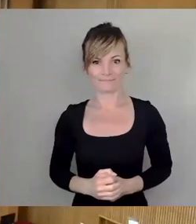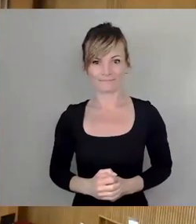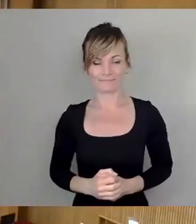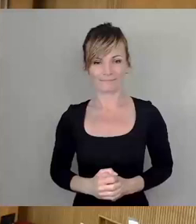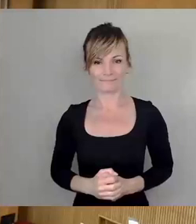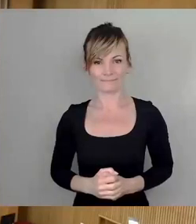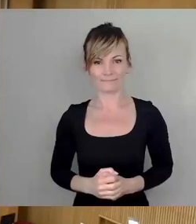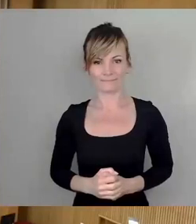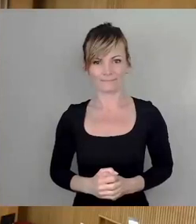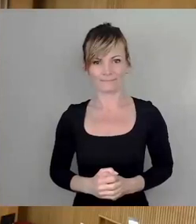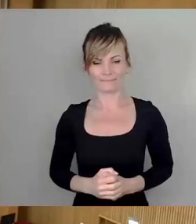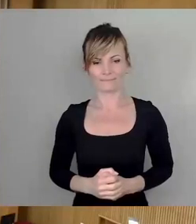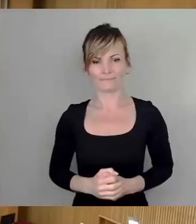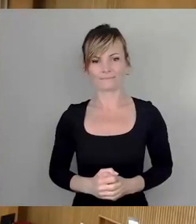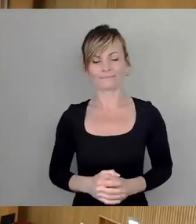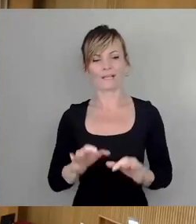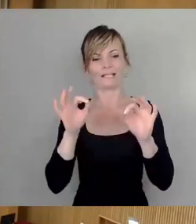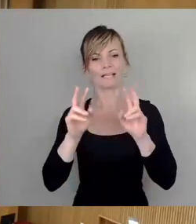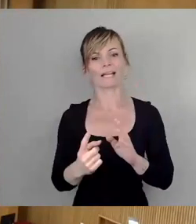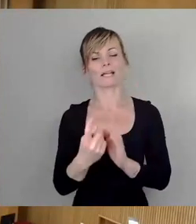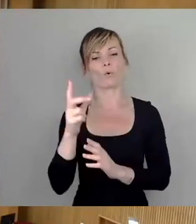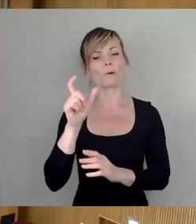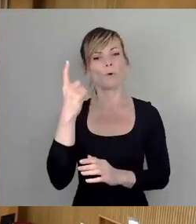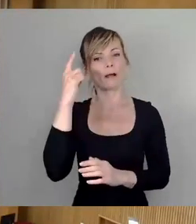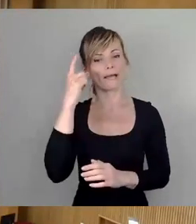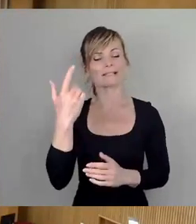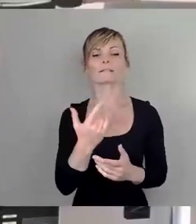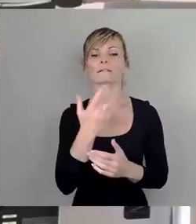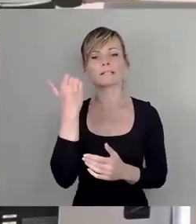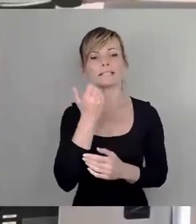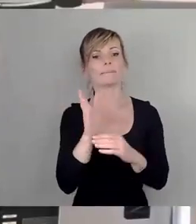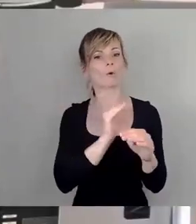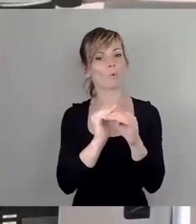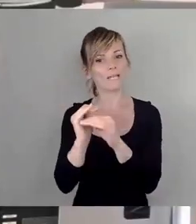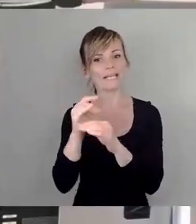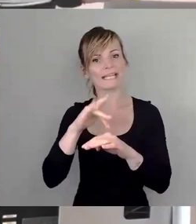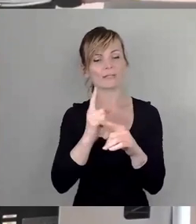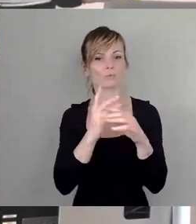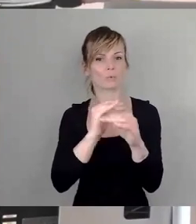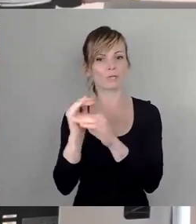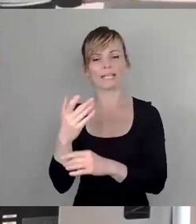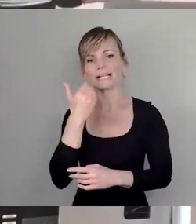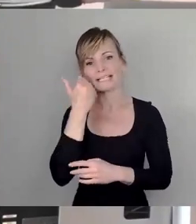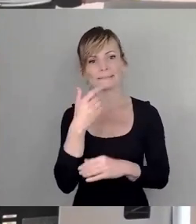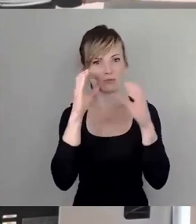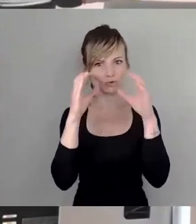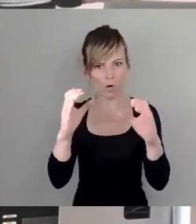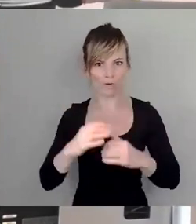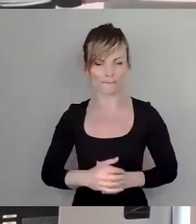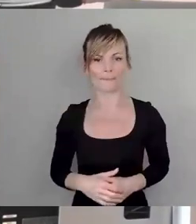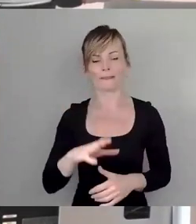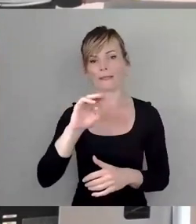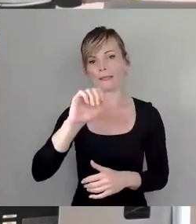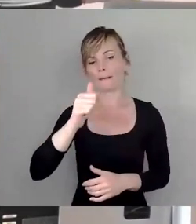Sehr geehrter Herr Oberbürgermeister, liebe Kolleginnen und Kollegen, liebe Zuschauer! Die Margan Arena ist derzeit